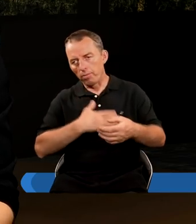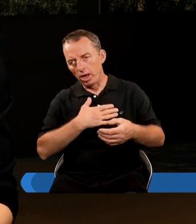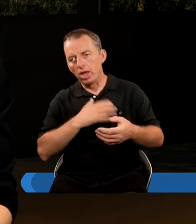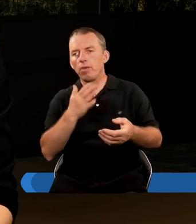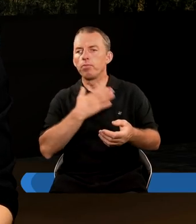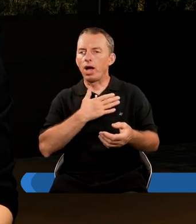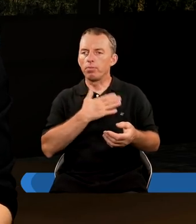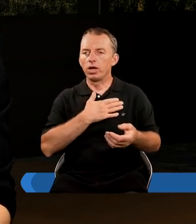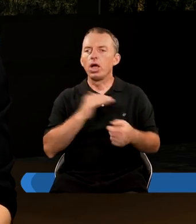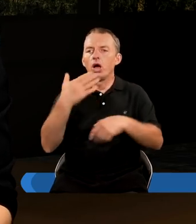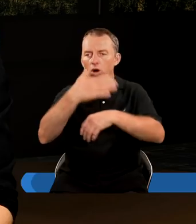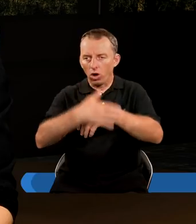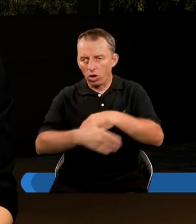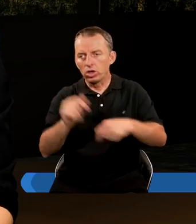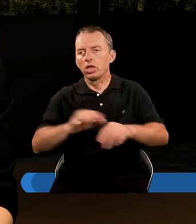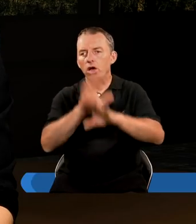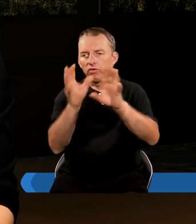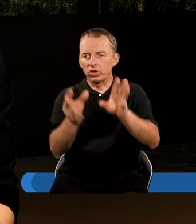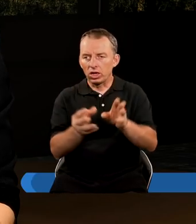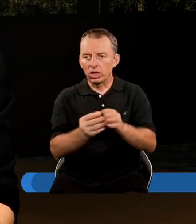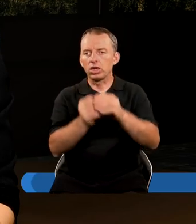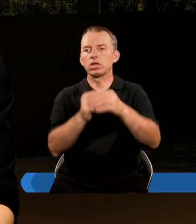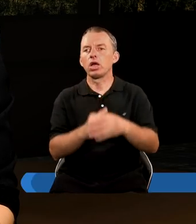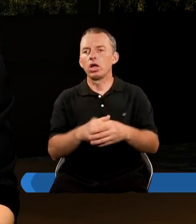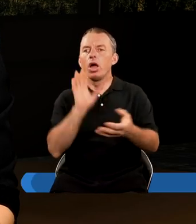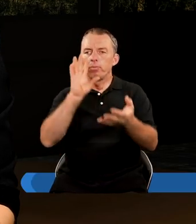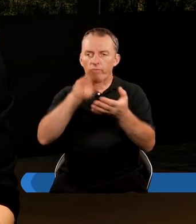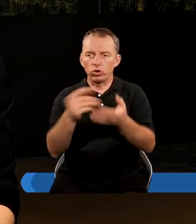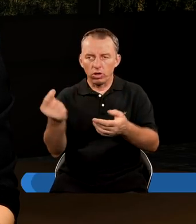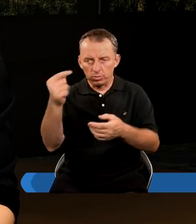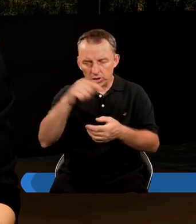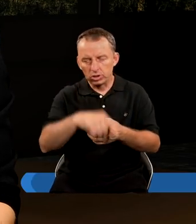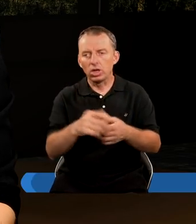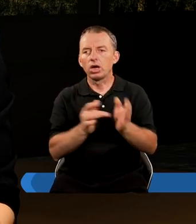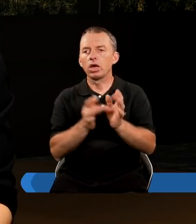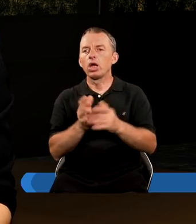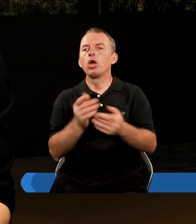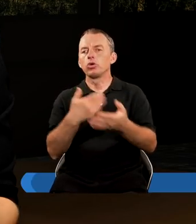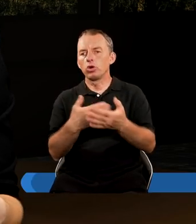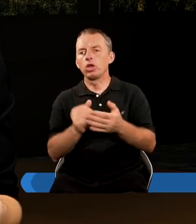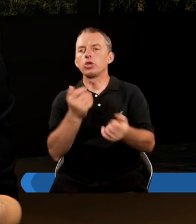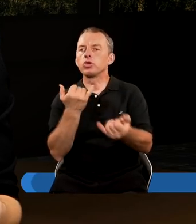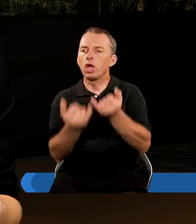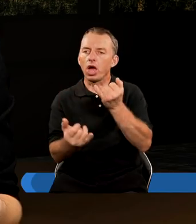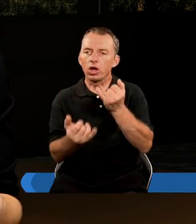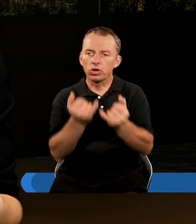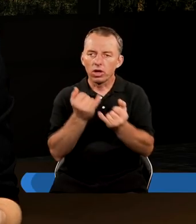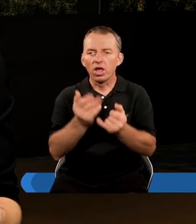i mamy koniec tego wszystkiego. Powtórne przyjście. Powtórne przyjście, tak. Czyli jeśli